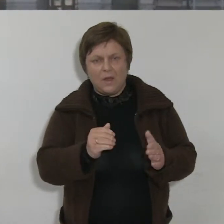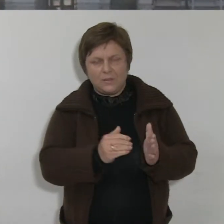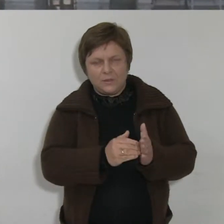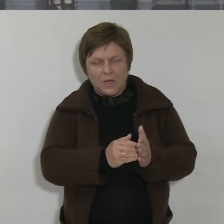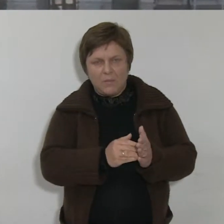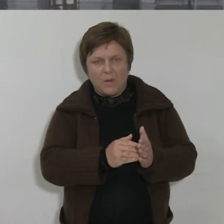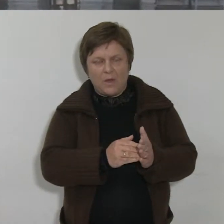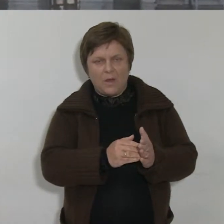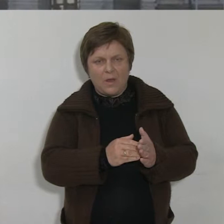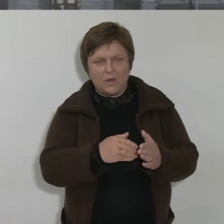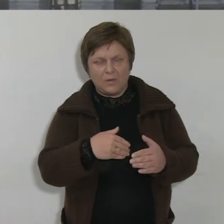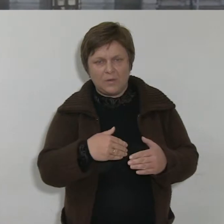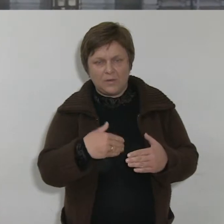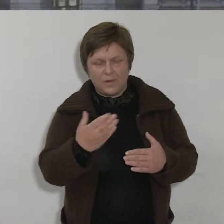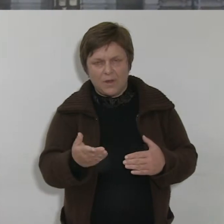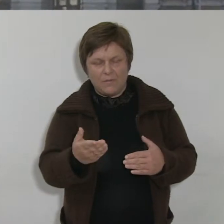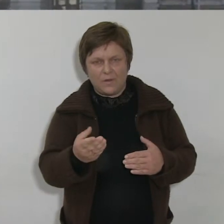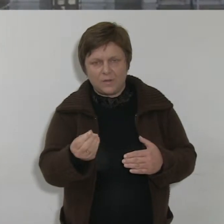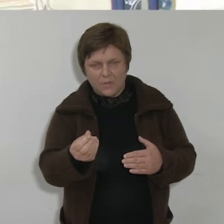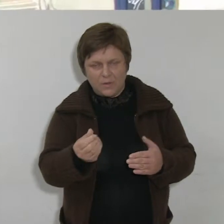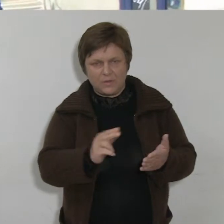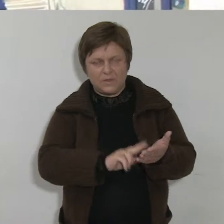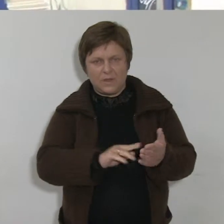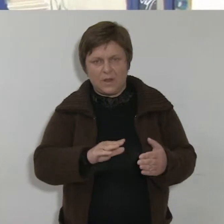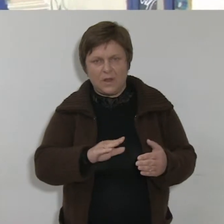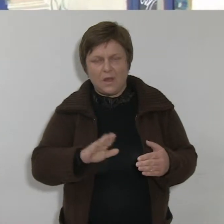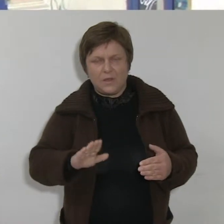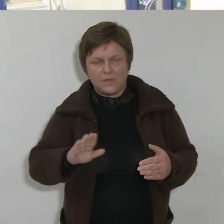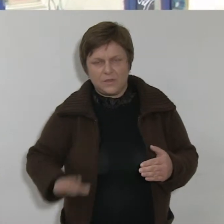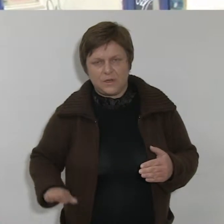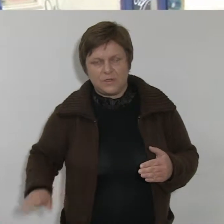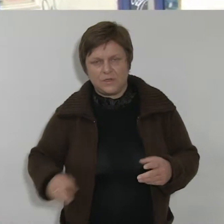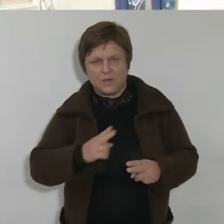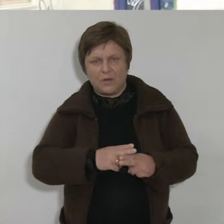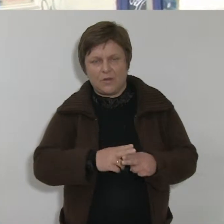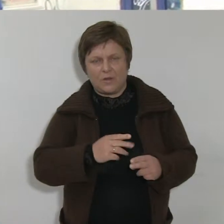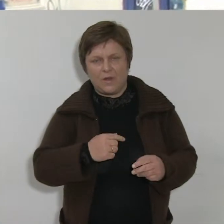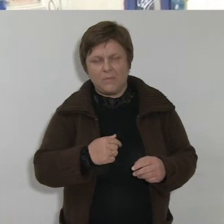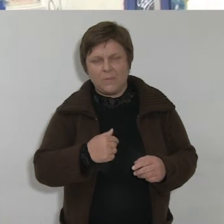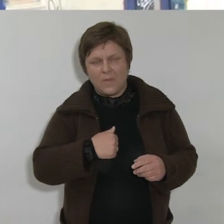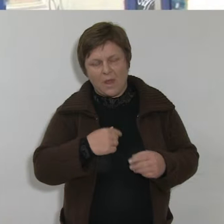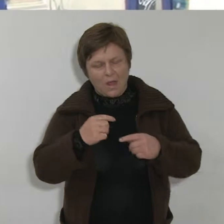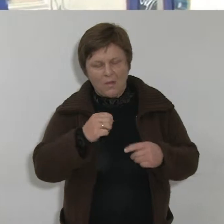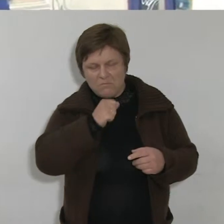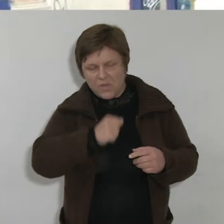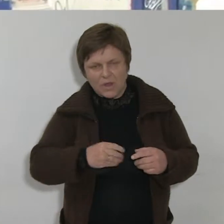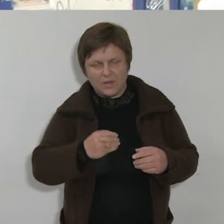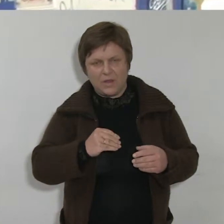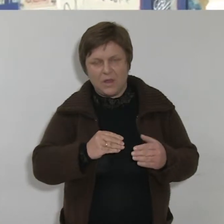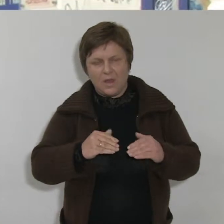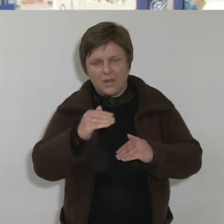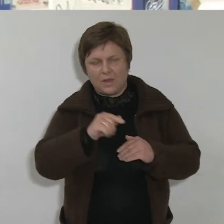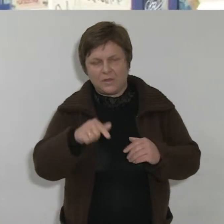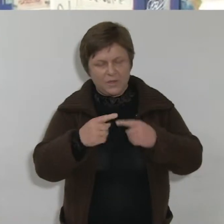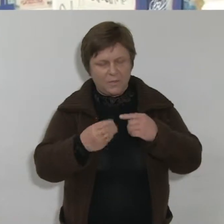dzieci chore przekazywać ten 1%. Ja nigdy się nad tym nie zastanawiałam, zawsze to tam podatek rozliczała